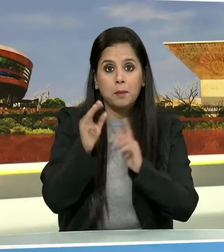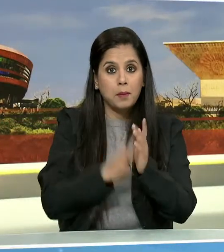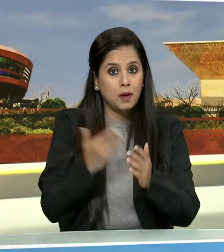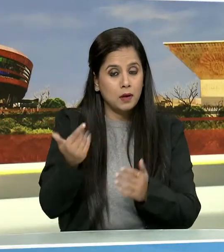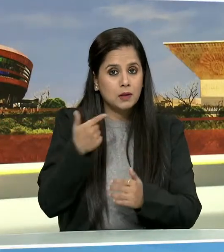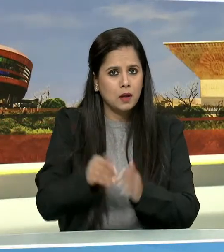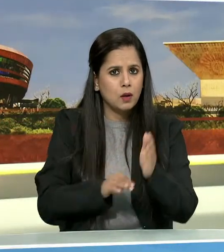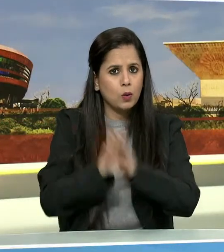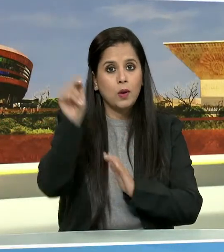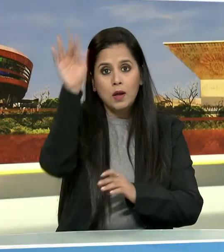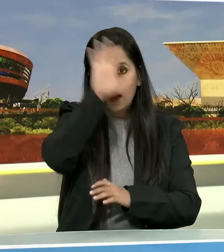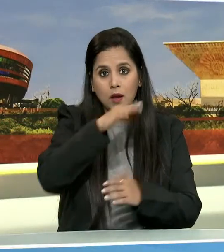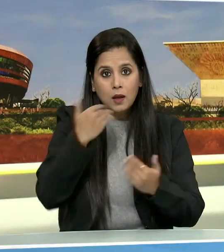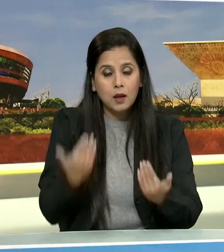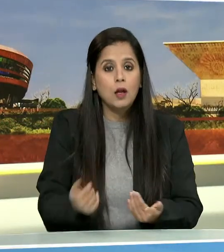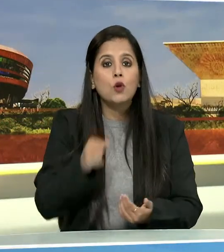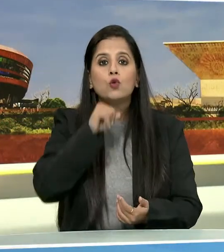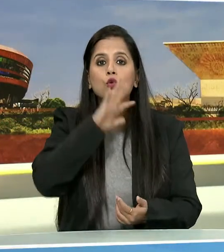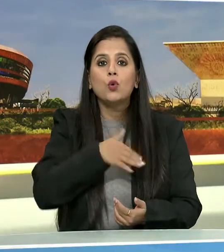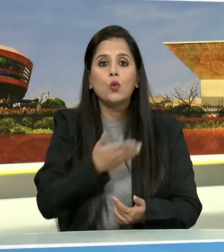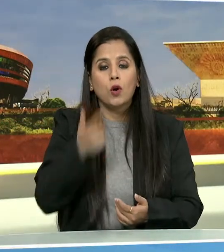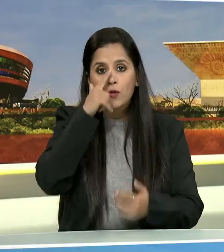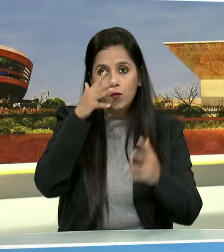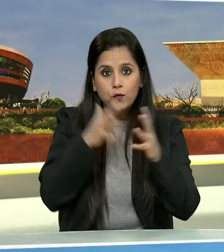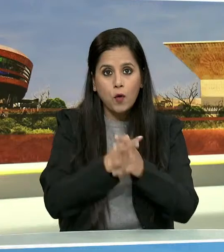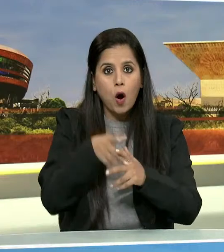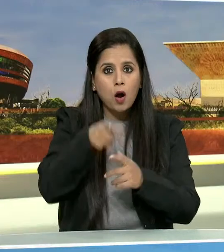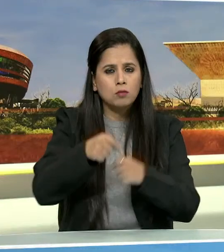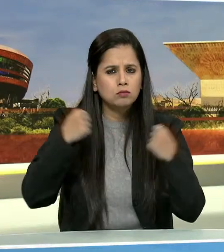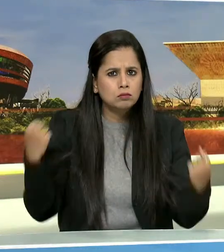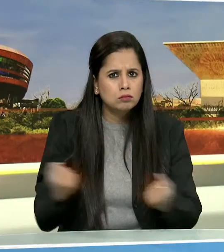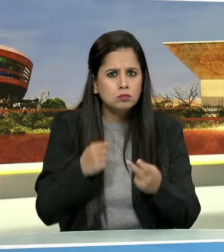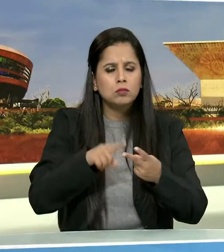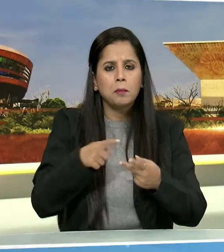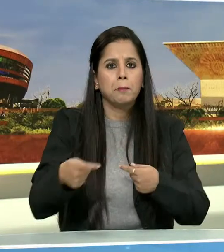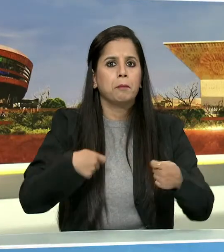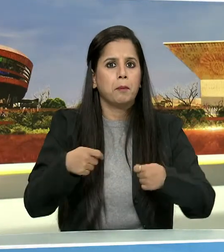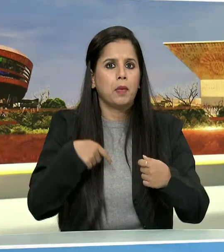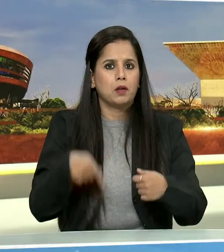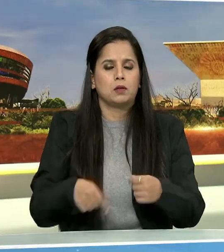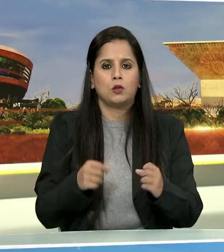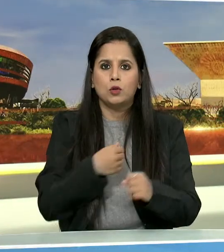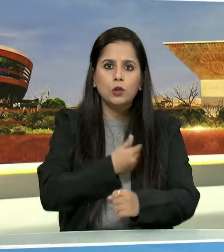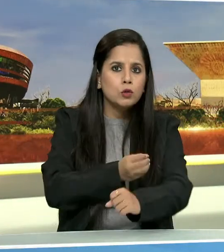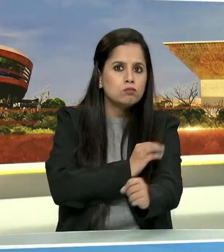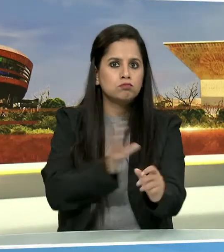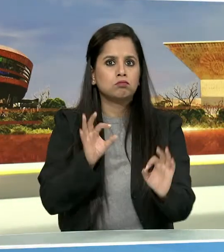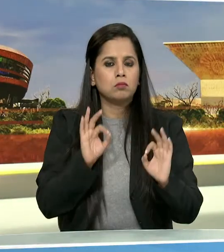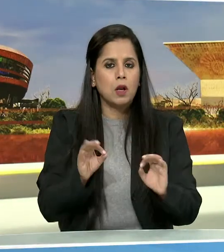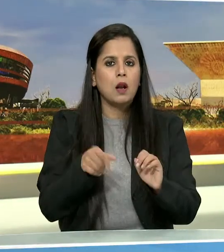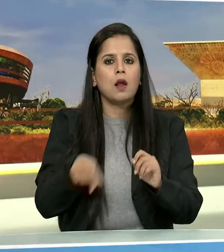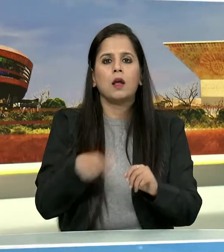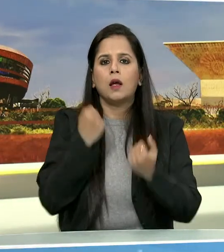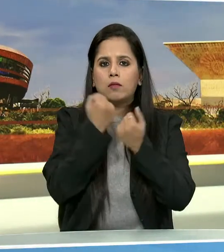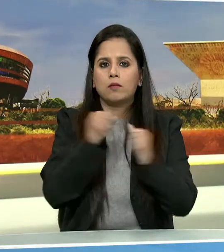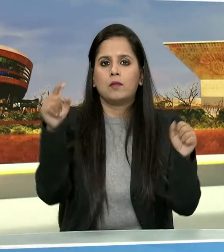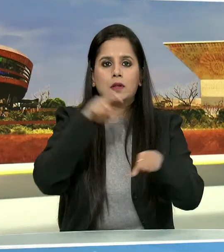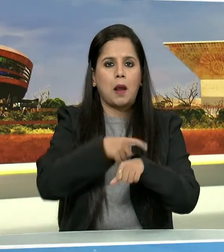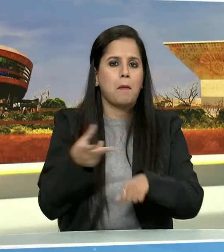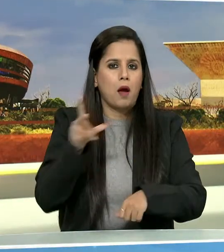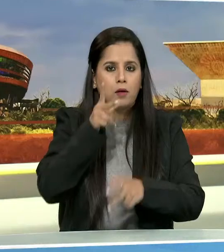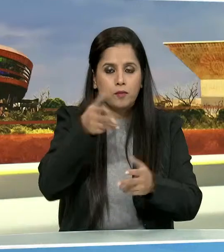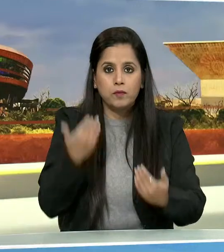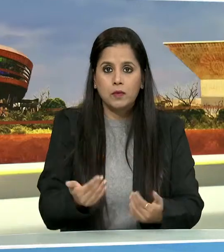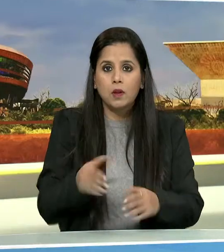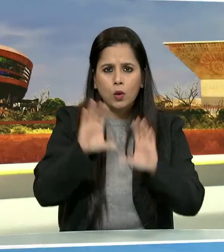विक्सित भारत के लिए यूवा नारी श्रम और उद्यम शक्ती को अमरित इस्तंब की बार दोहराई उन्होंने कहा